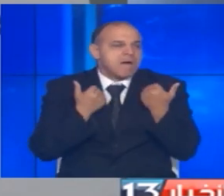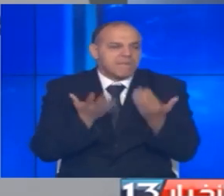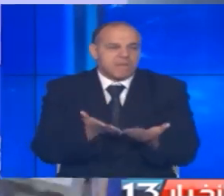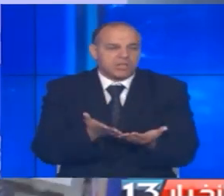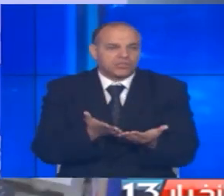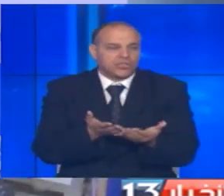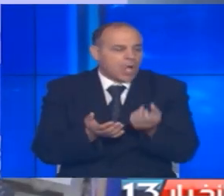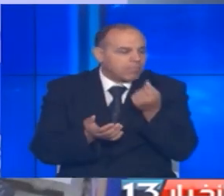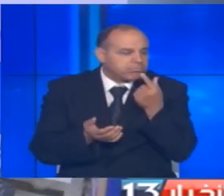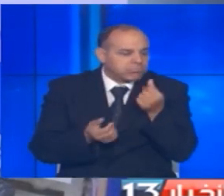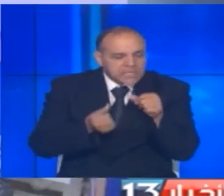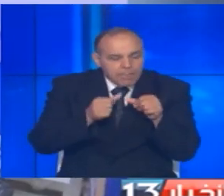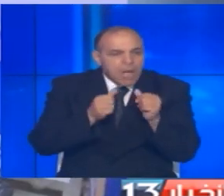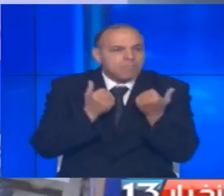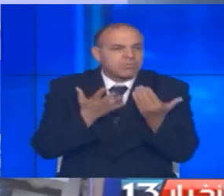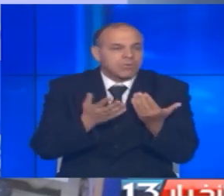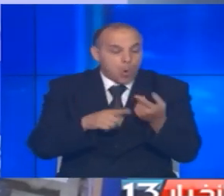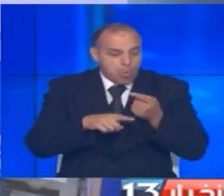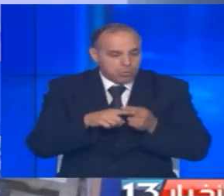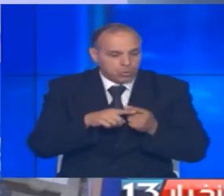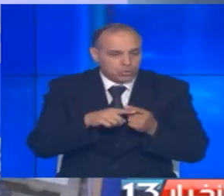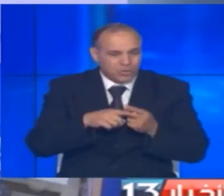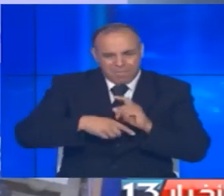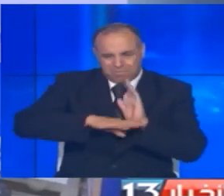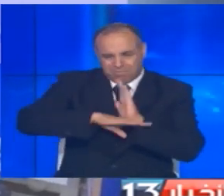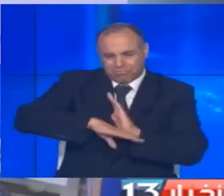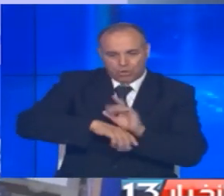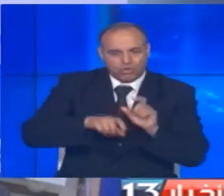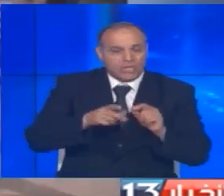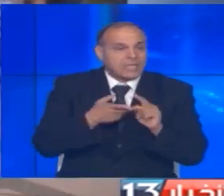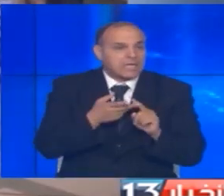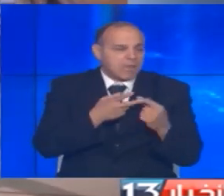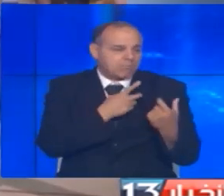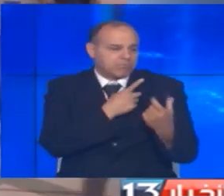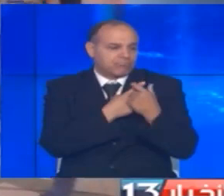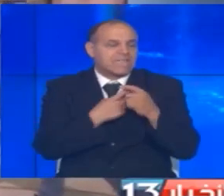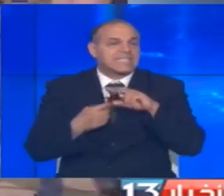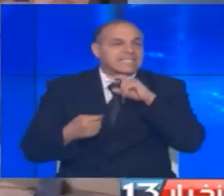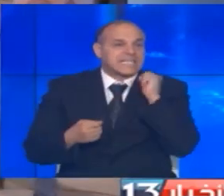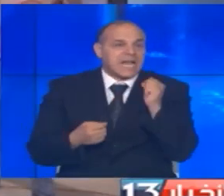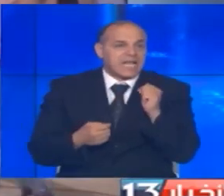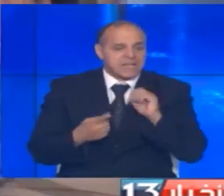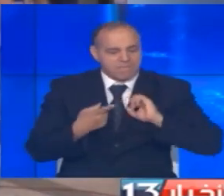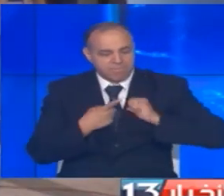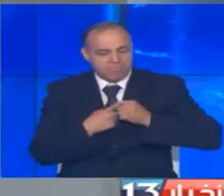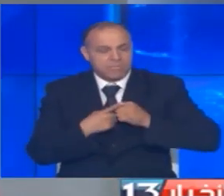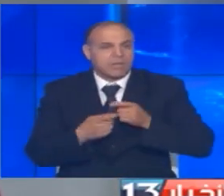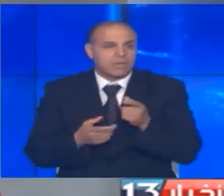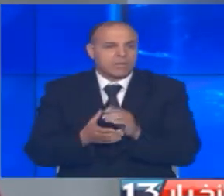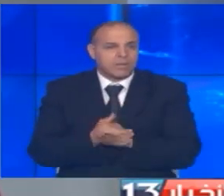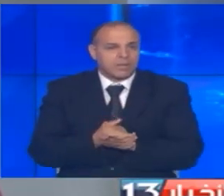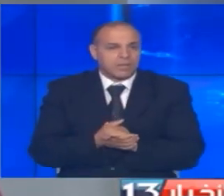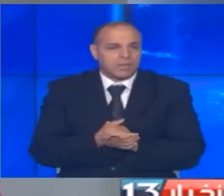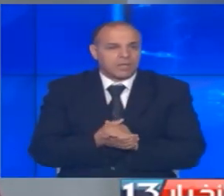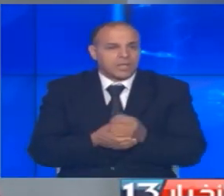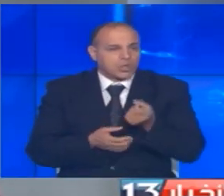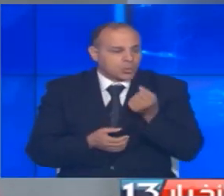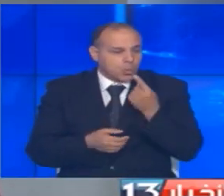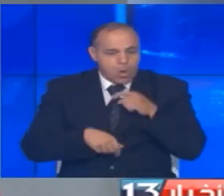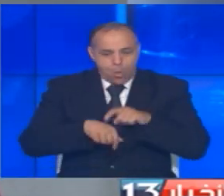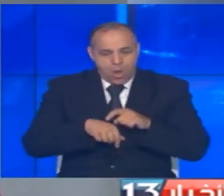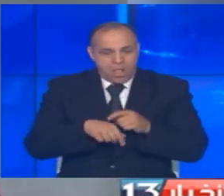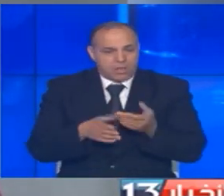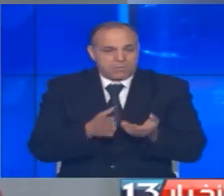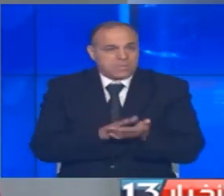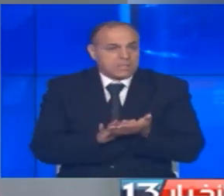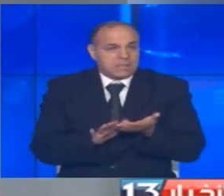للعلاج الكيميائي وزيادة مناعة المرضى جراء الحصار الإسرائيلي الخانق على القطاع لدي جرعة موعد أخذ